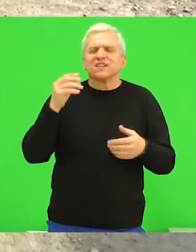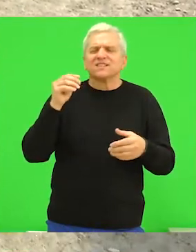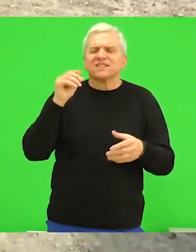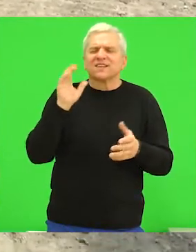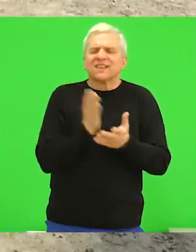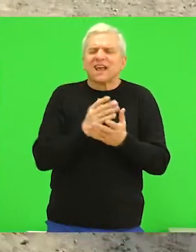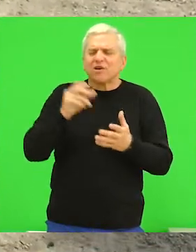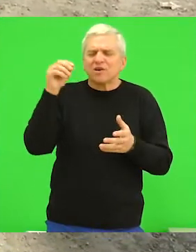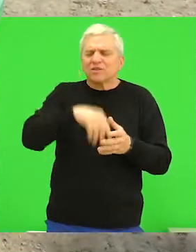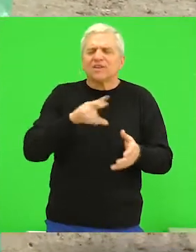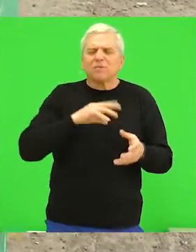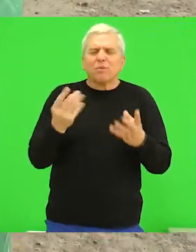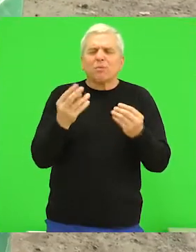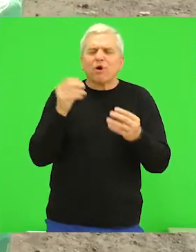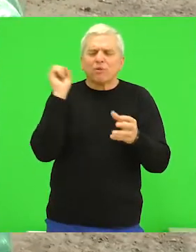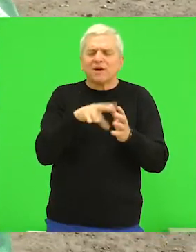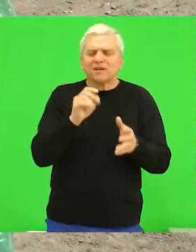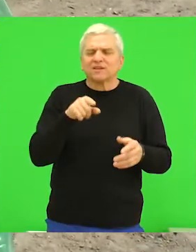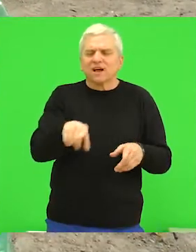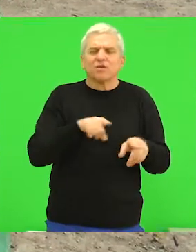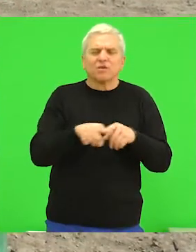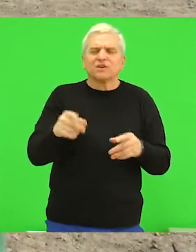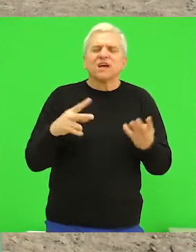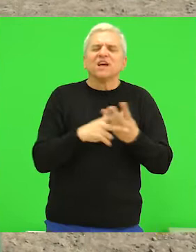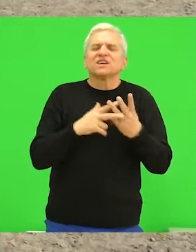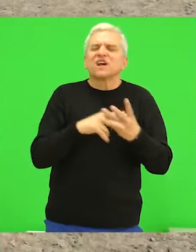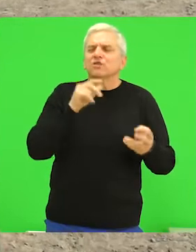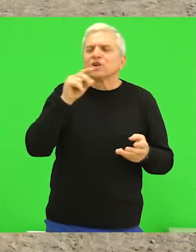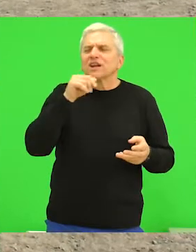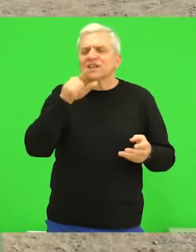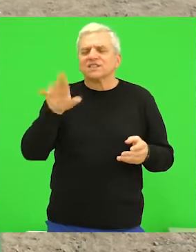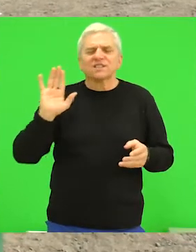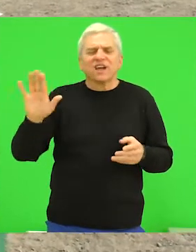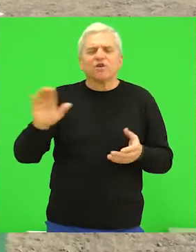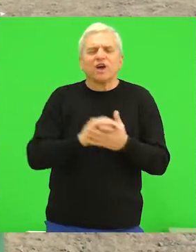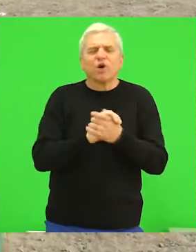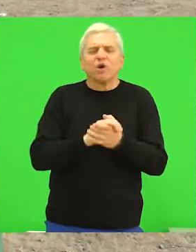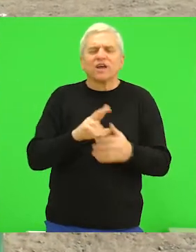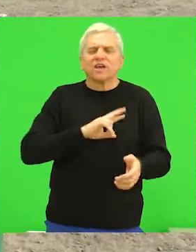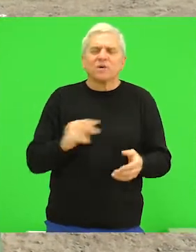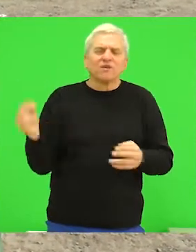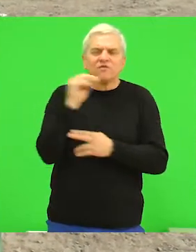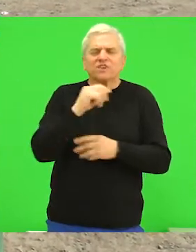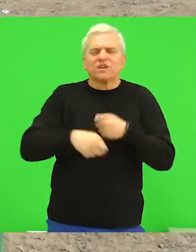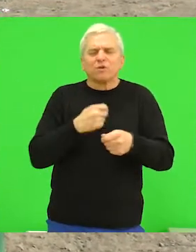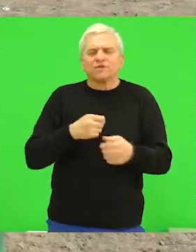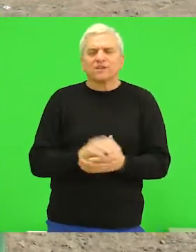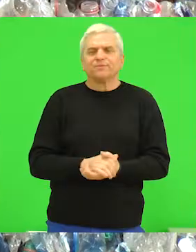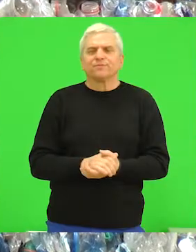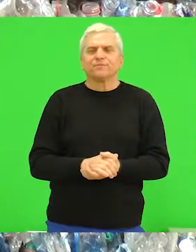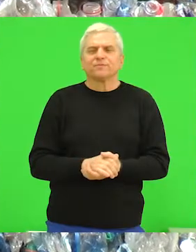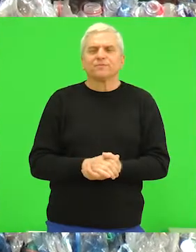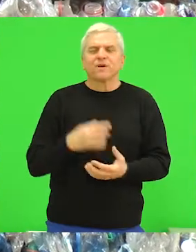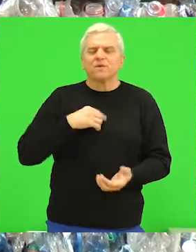sadržaja čini takozvani mokri otpad, pa tako Šandor Rac i njegove kolege imaju mnogo više posla.